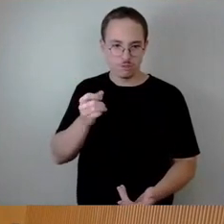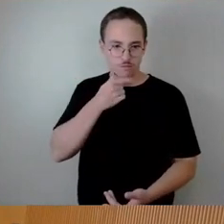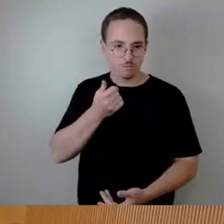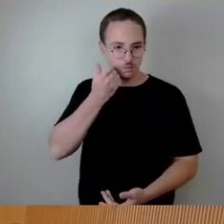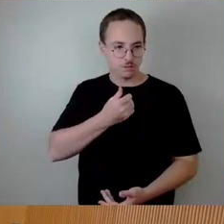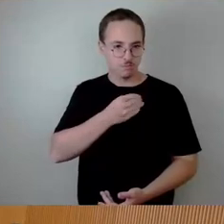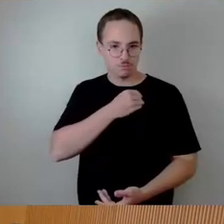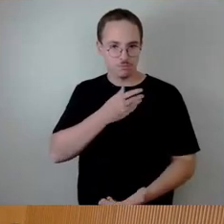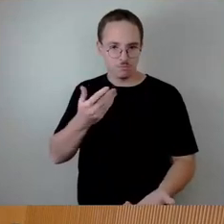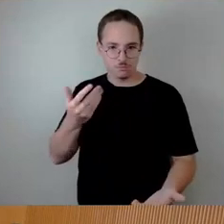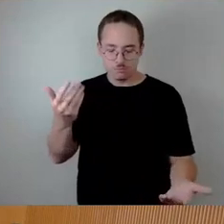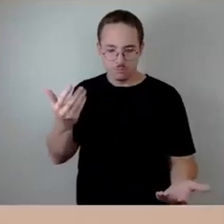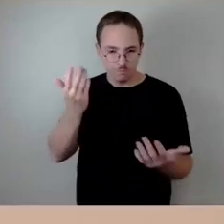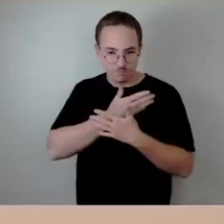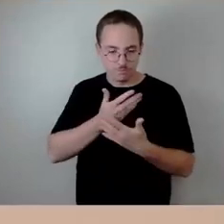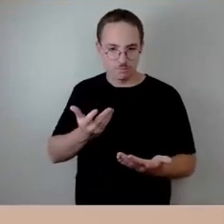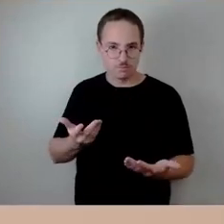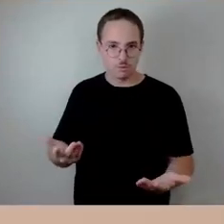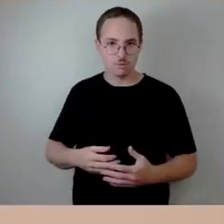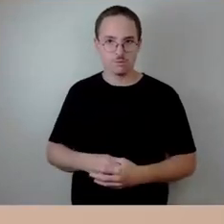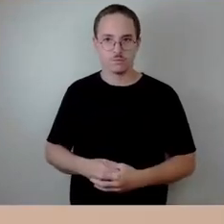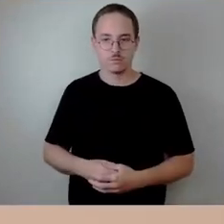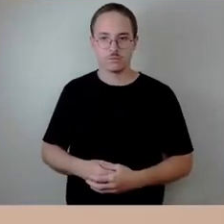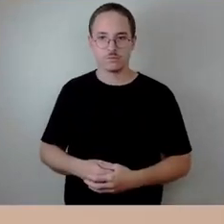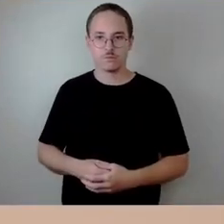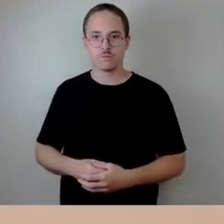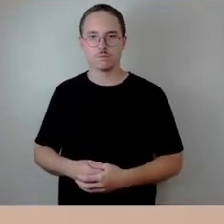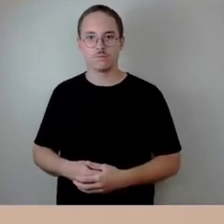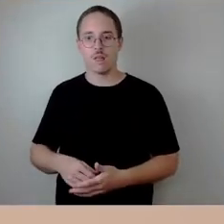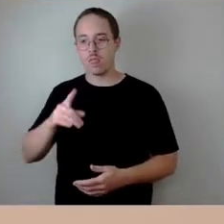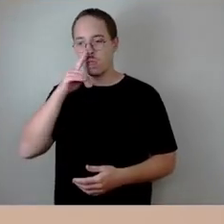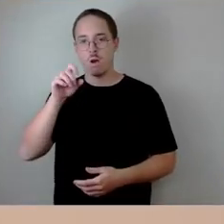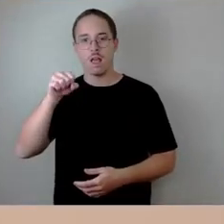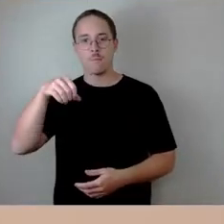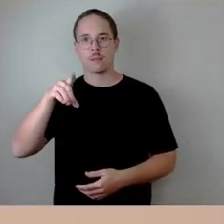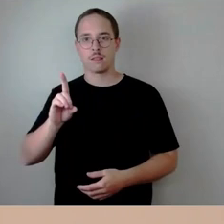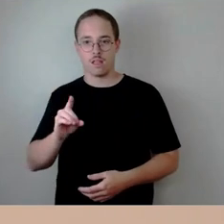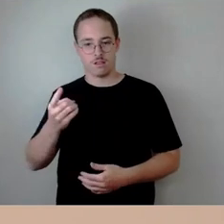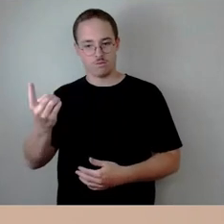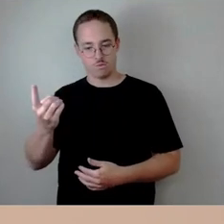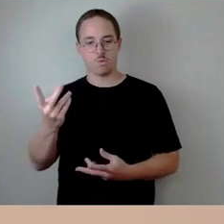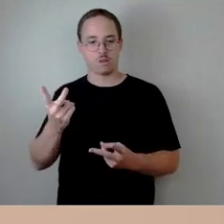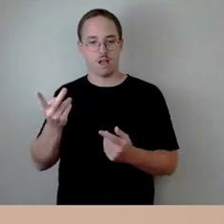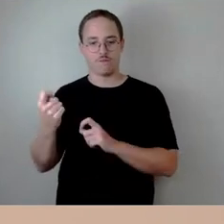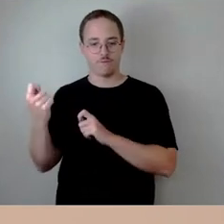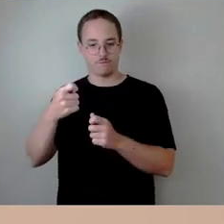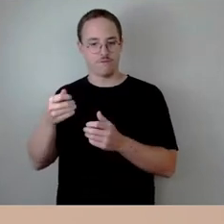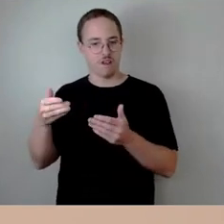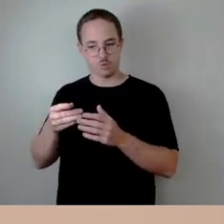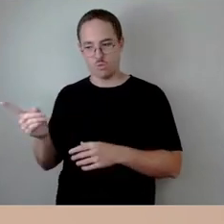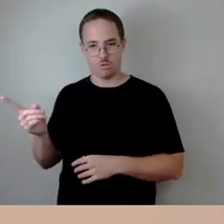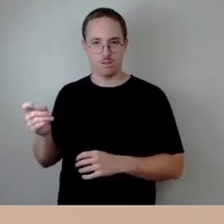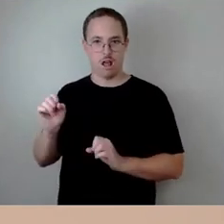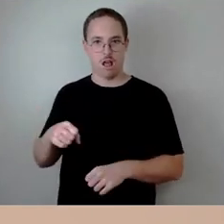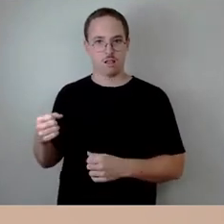Ganz kurz, das kann nur die SPD oder die einreichenden Fraktionen erklären, woher sie diese Information